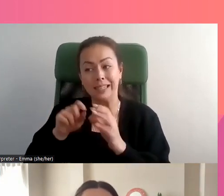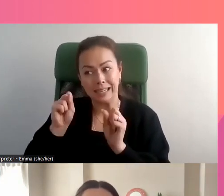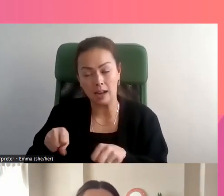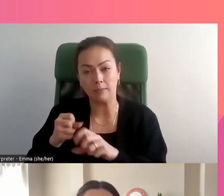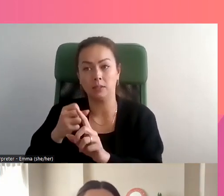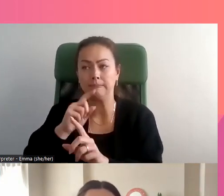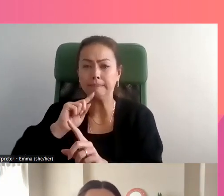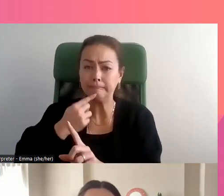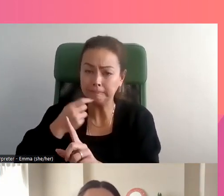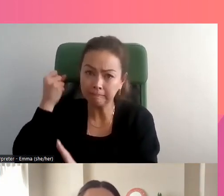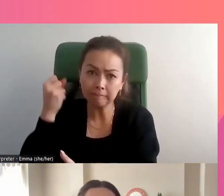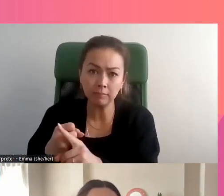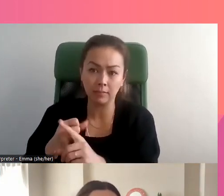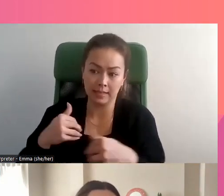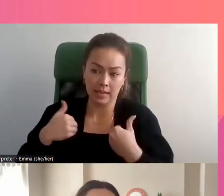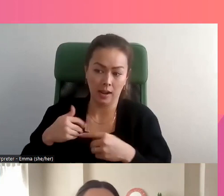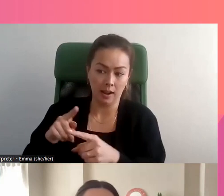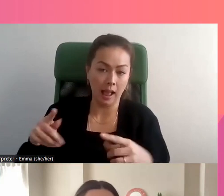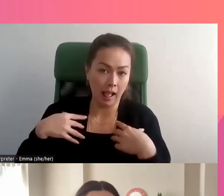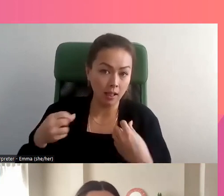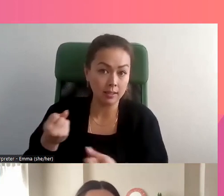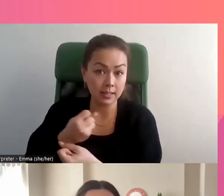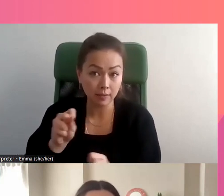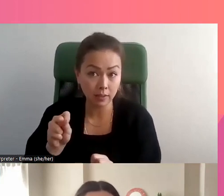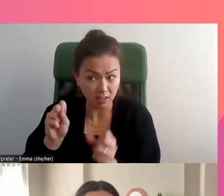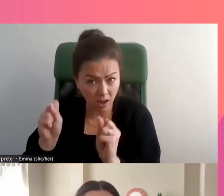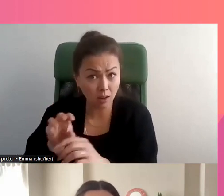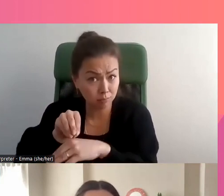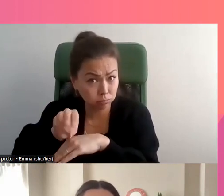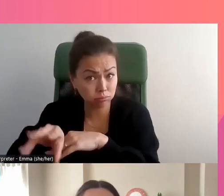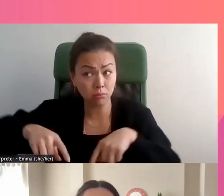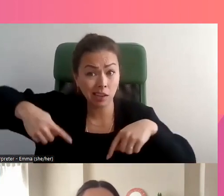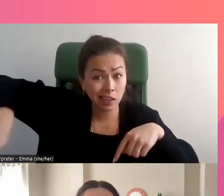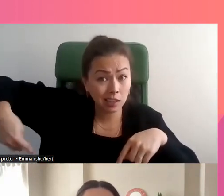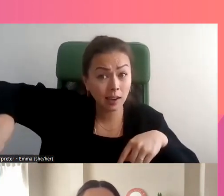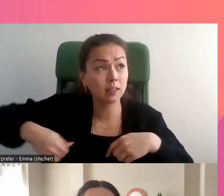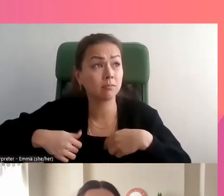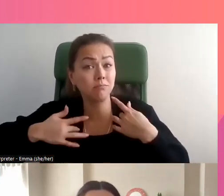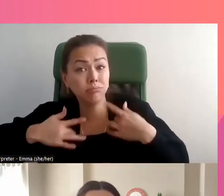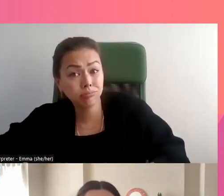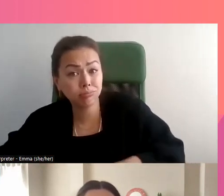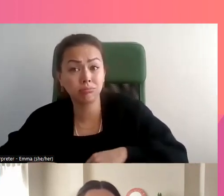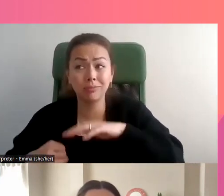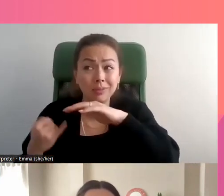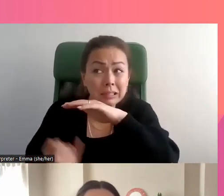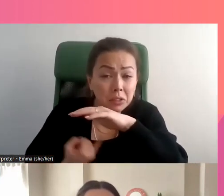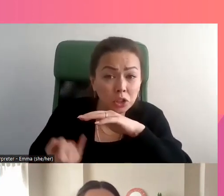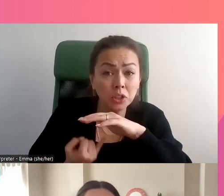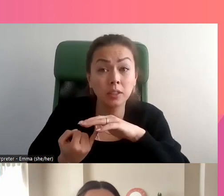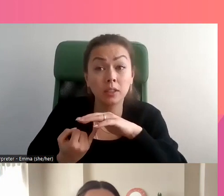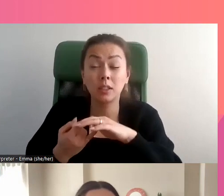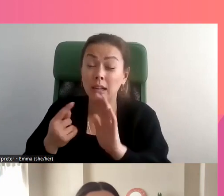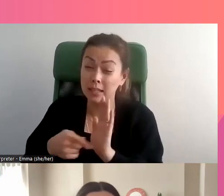peut avoir des impacts sur la sécurité et la santé des adolescents, par exemple, anxiété, dépression et isolement social. Et